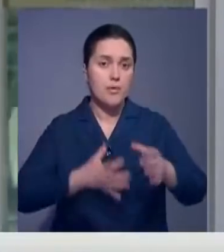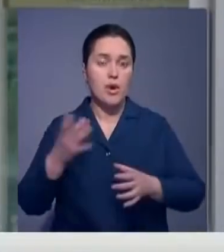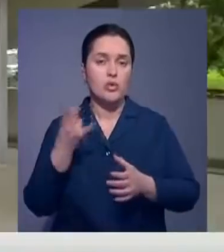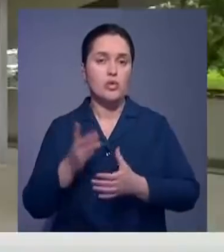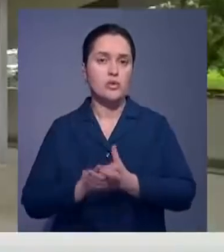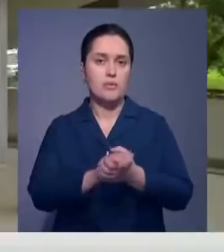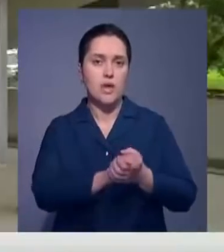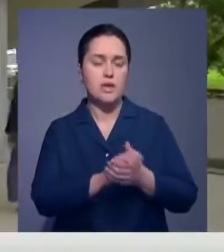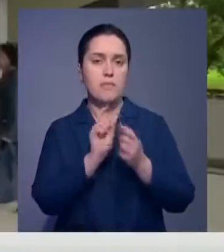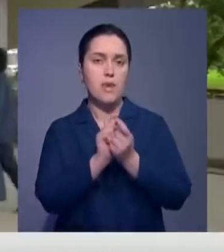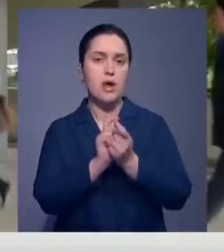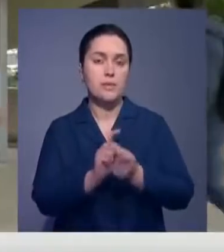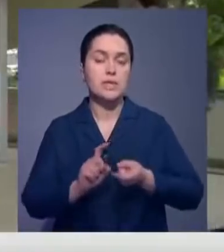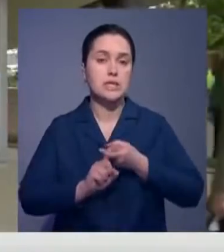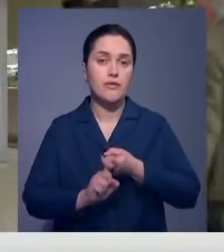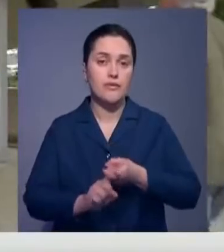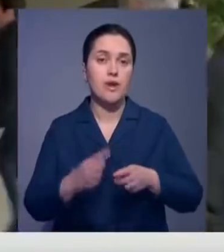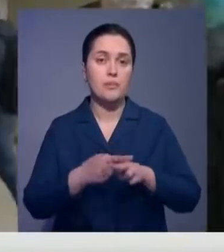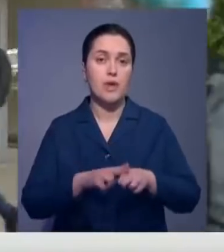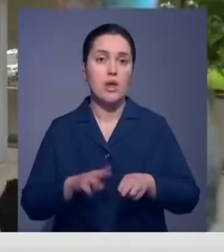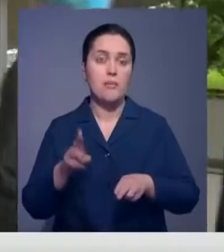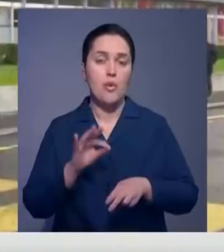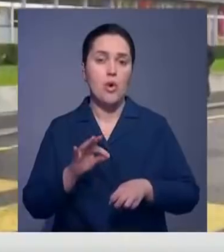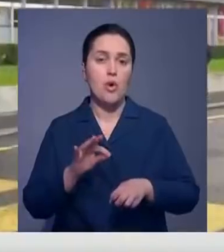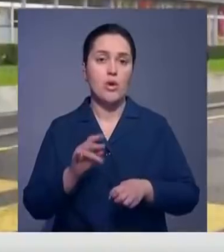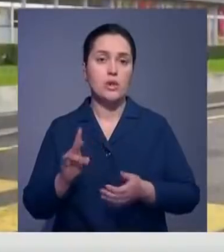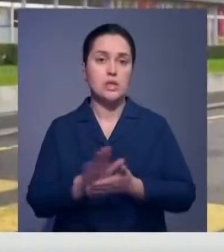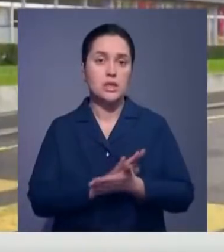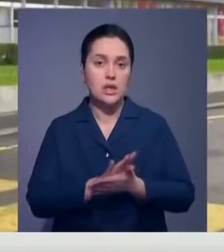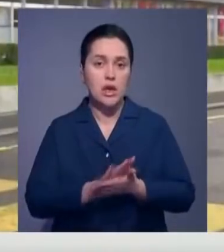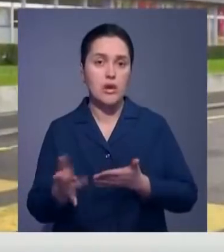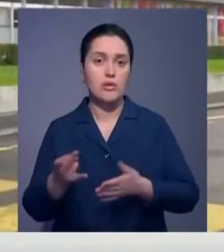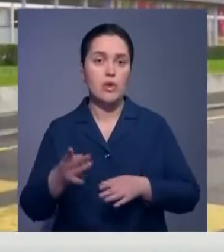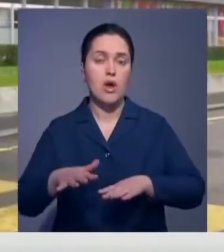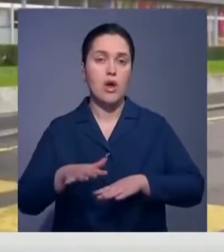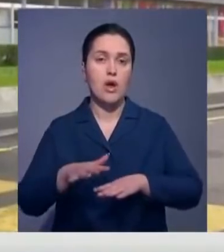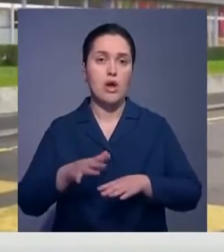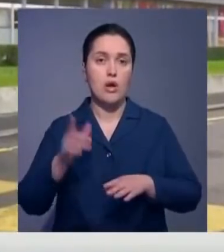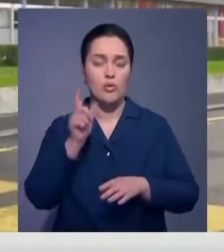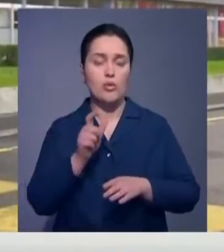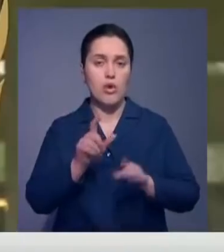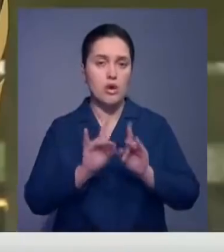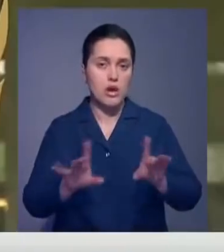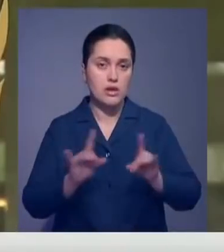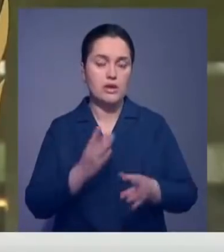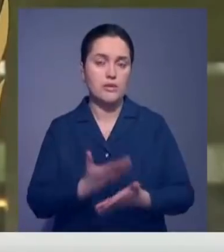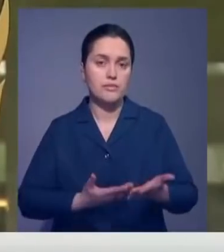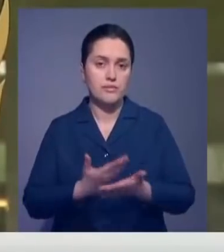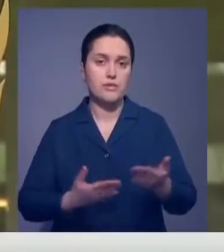сообщество проявить сплоченность в борьбе с инфекцией, в частности, предпринять меры по устранению дезинформации общественности.